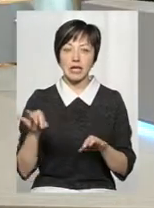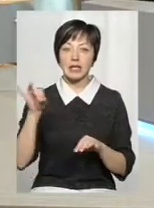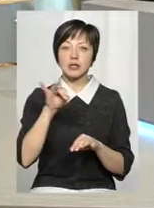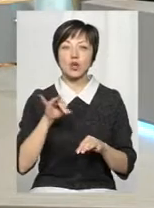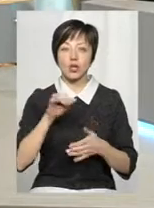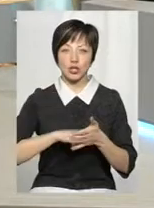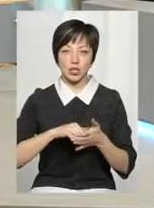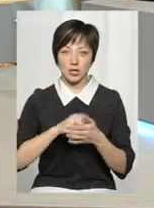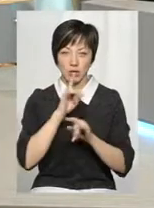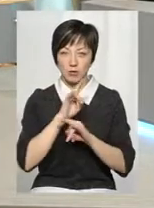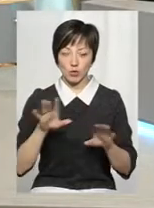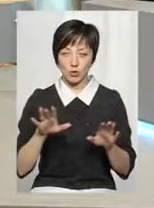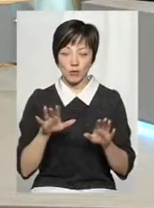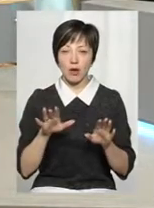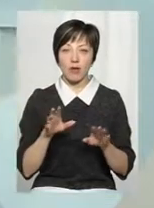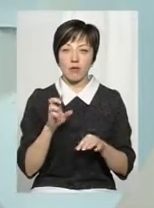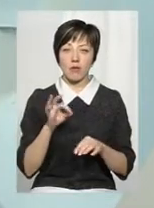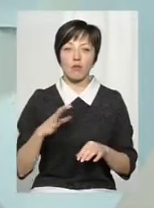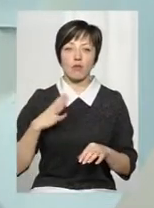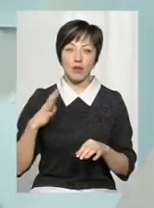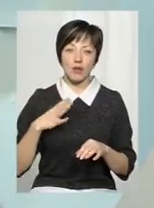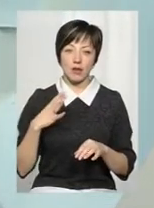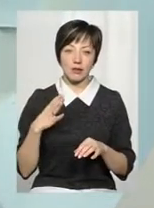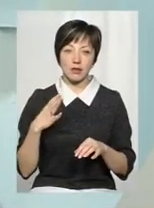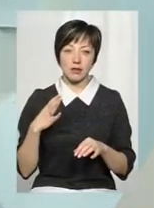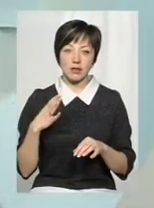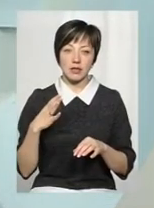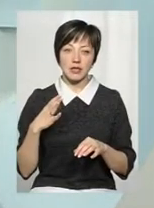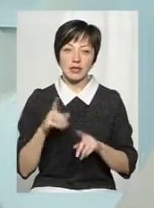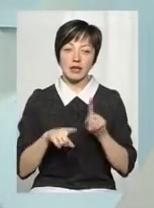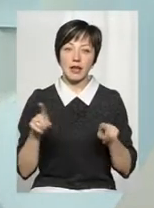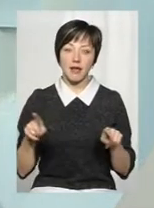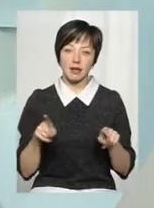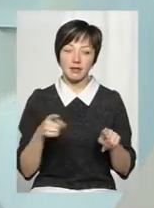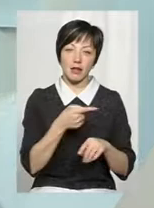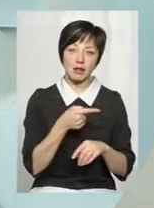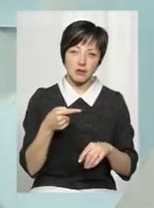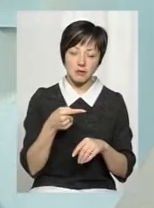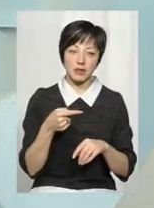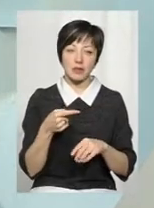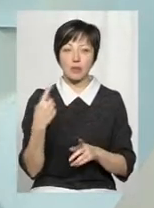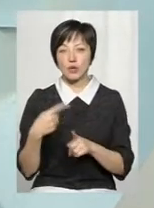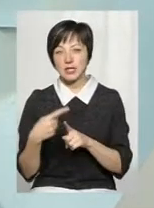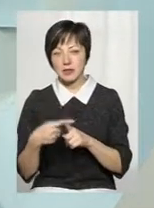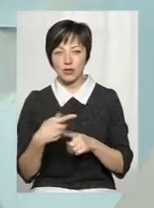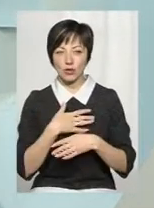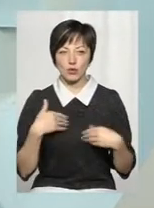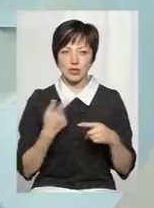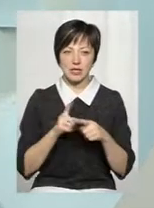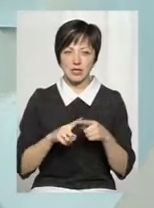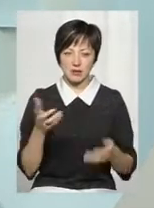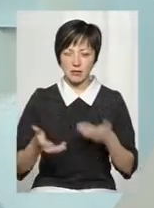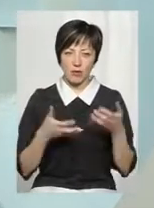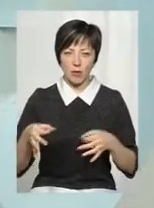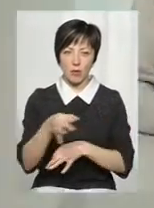чинники. Тому що вони були в деякій мірі негативними, в деякій мірі позитивними. Я не хочу це все